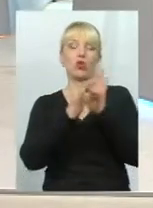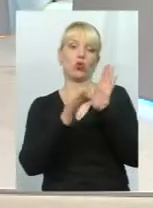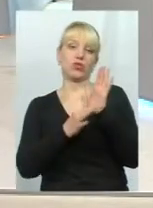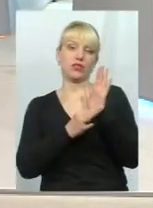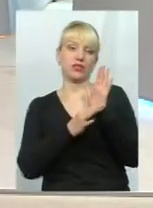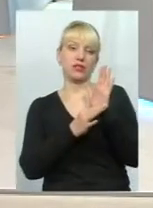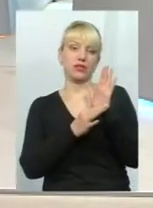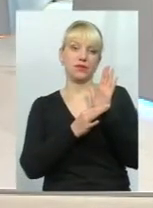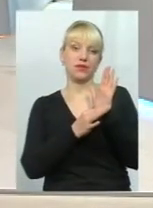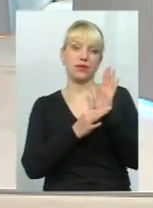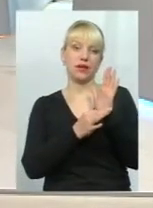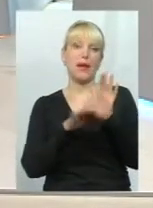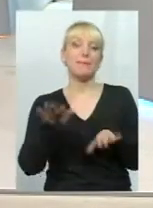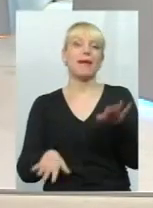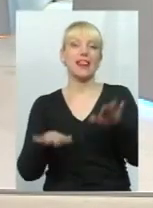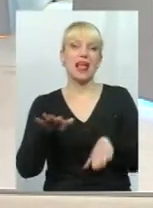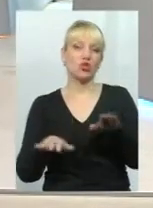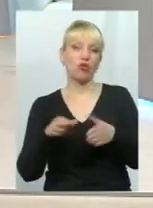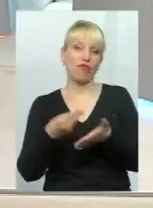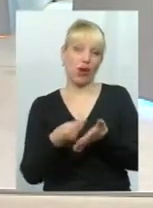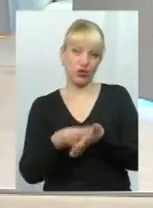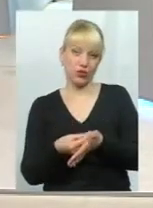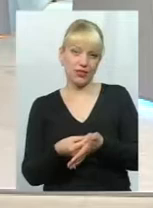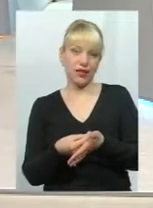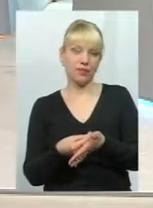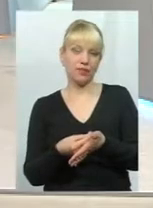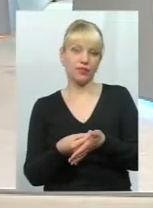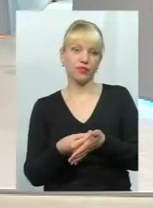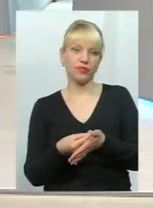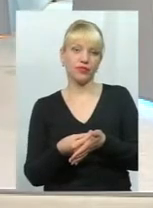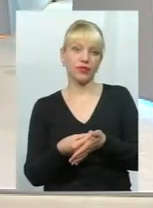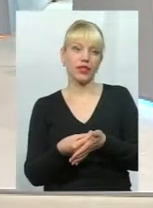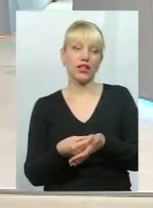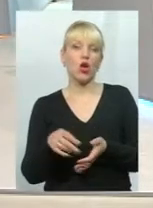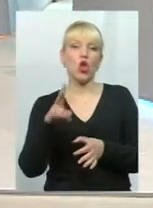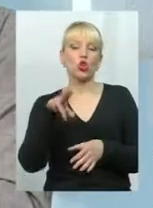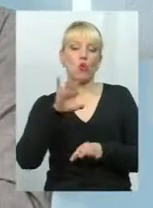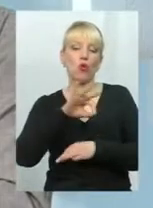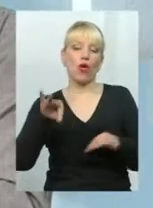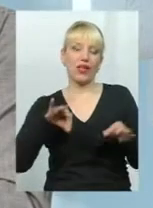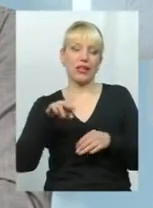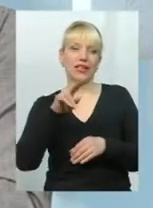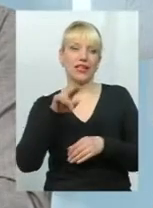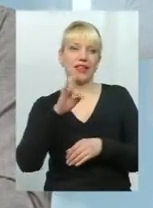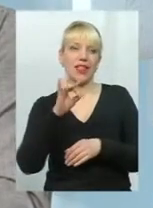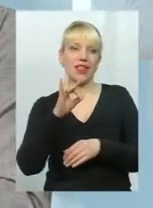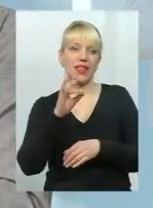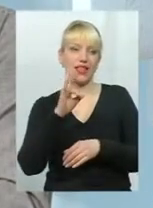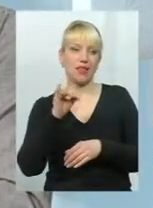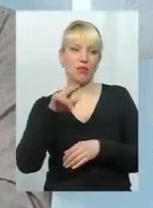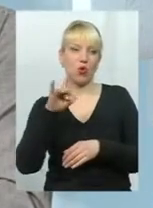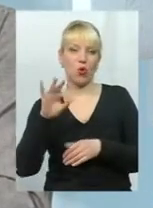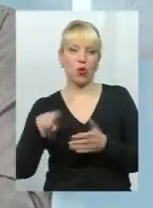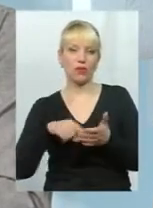балансової вартості до Дніпроміста, до такої проєктної організації, Дніпроміста. І наша група, саме наша